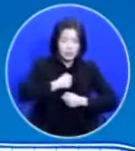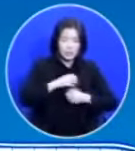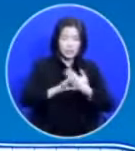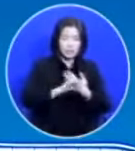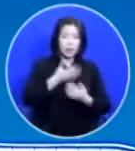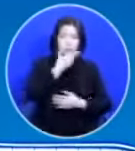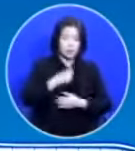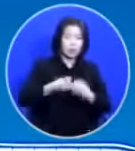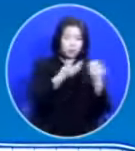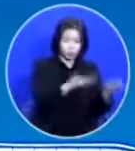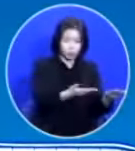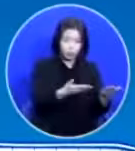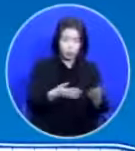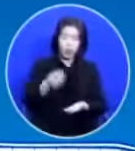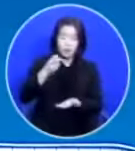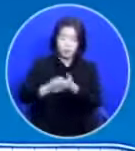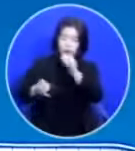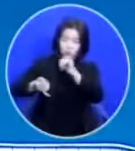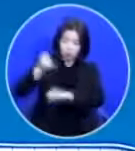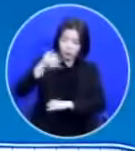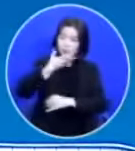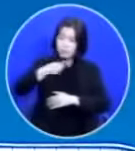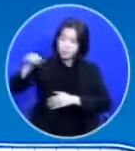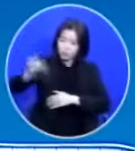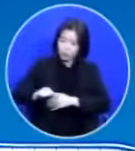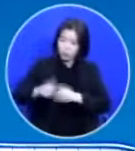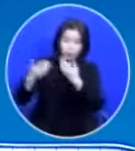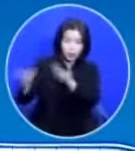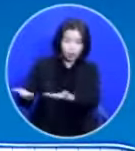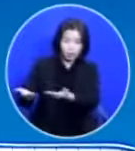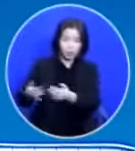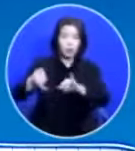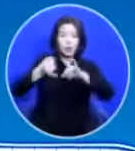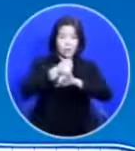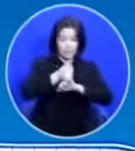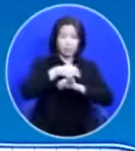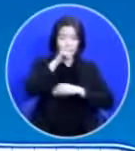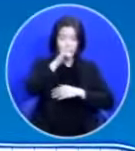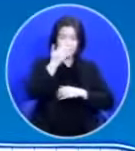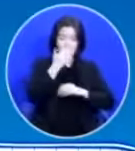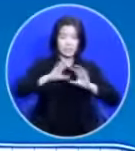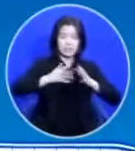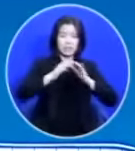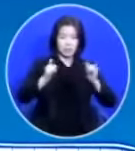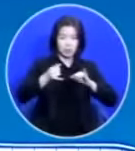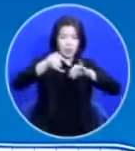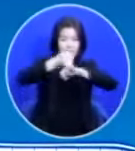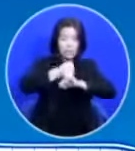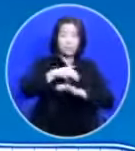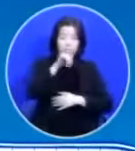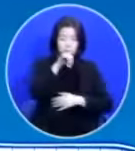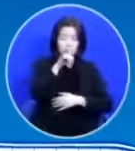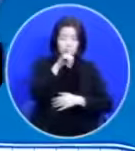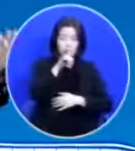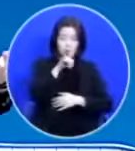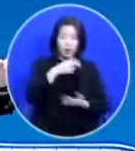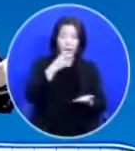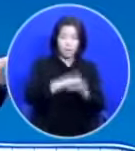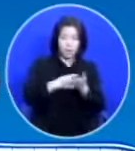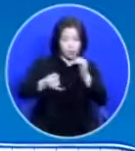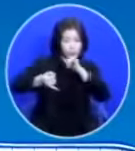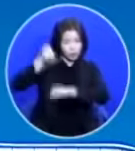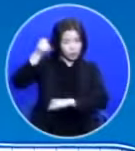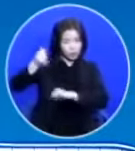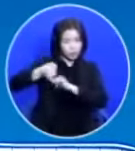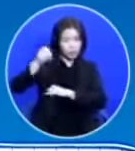주고 율법을 어기면 저주를 하겠다고 약속을 이스라엘 백성과 맺어 놓으셨어요 율법을 어기니까